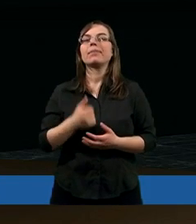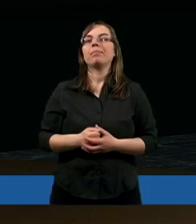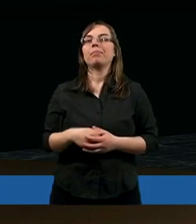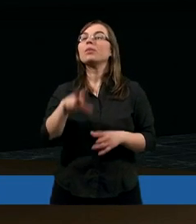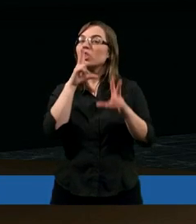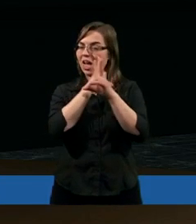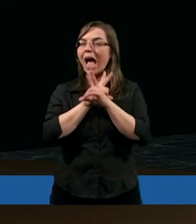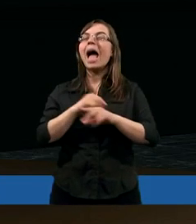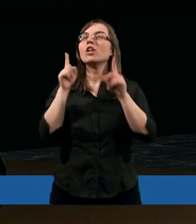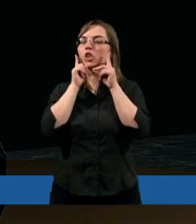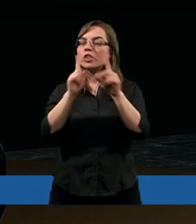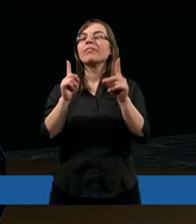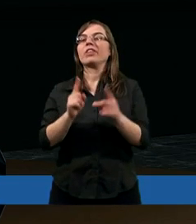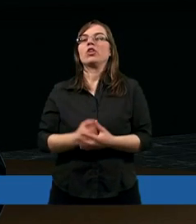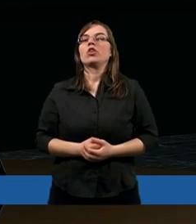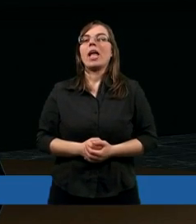i rzeczywiście